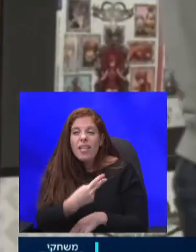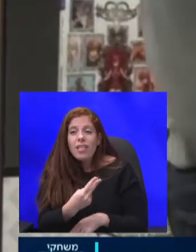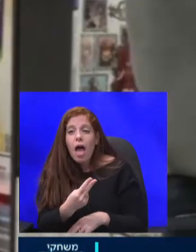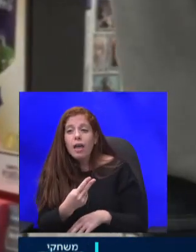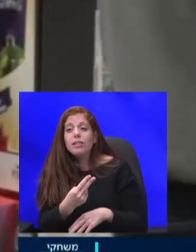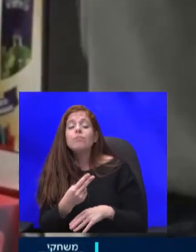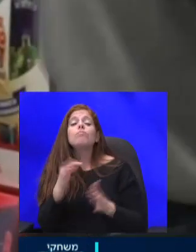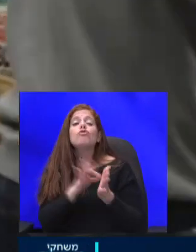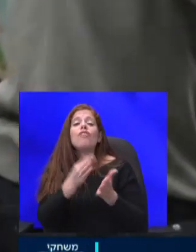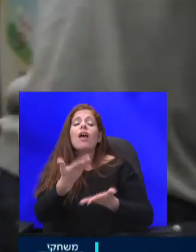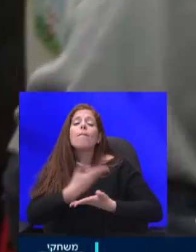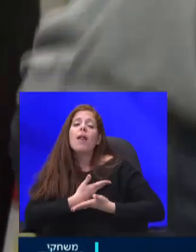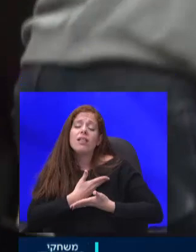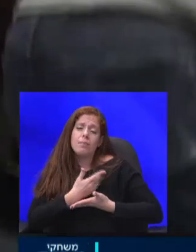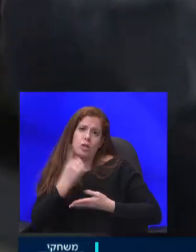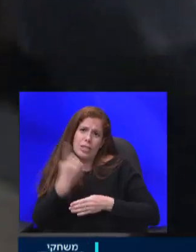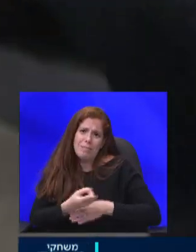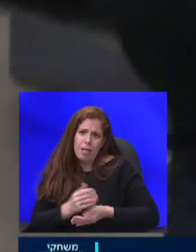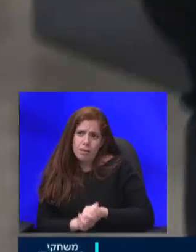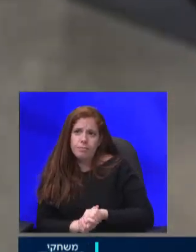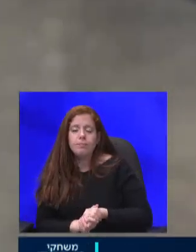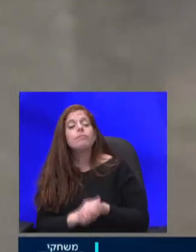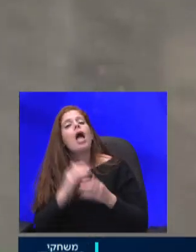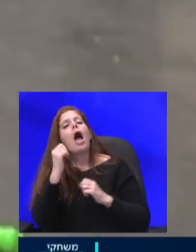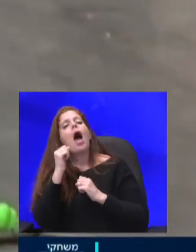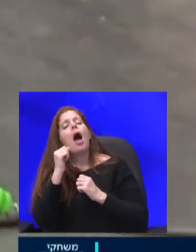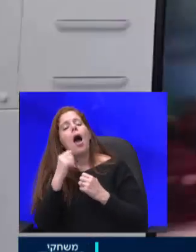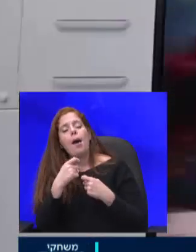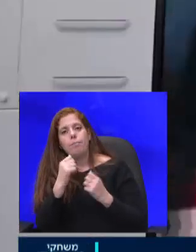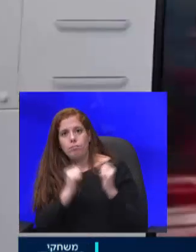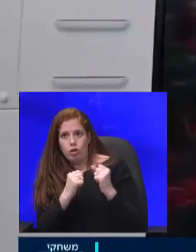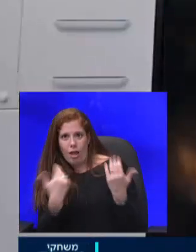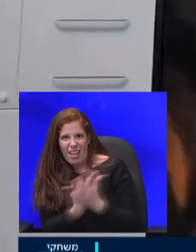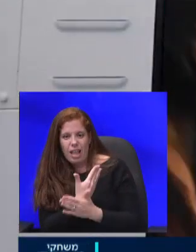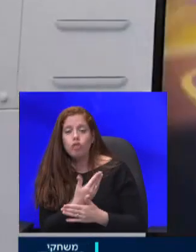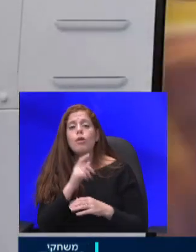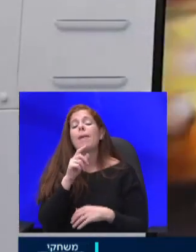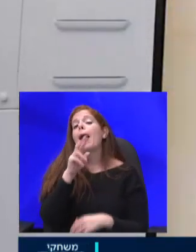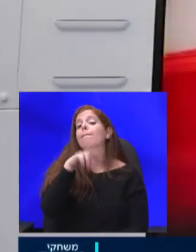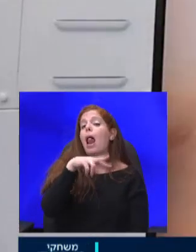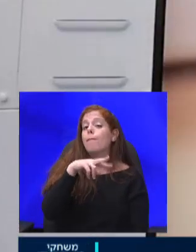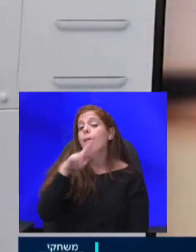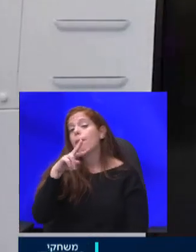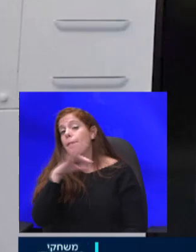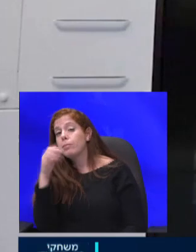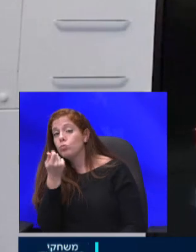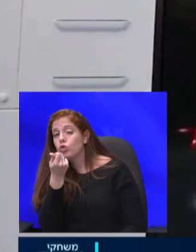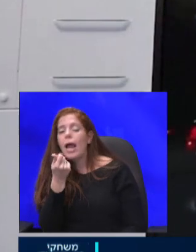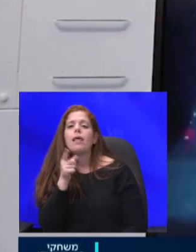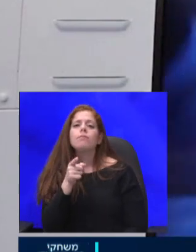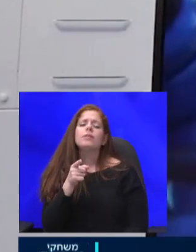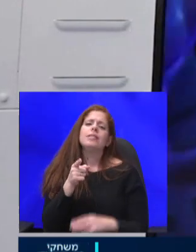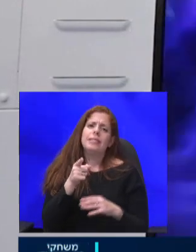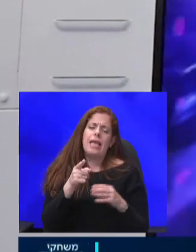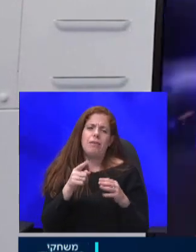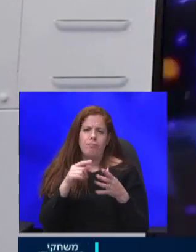המכשיר החדש, שימחר בישראל בזכום שנה בין 2000 ל-2500 שקלים, מבטיח משחק ברזולוציית 4K עם גרפיקה איכותית